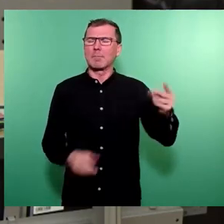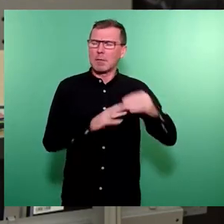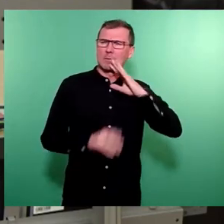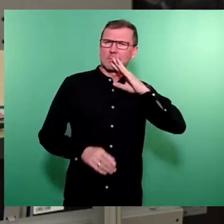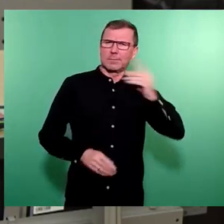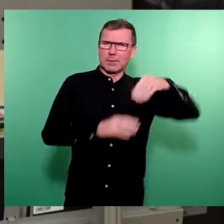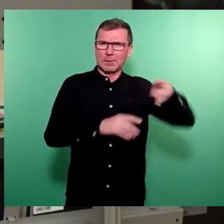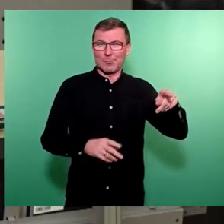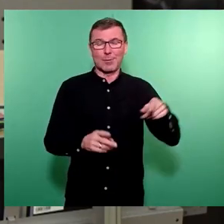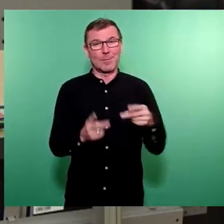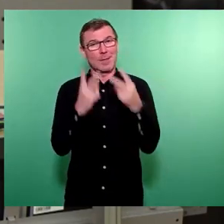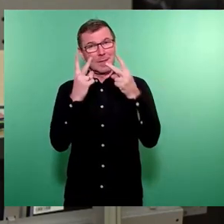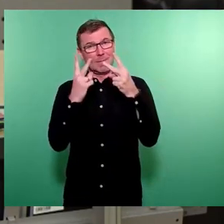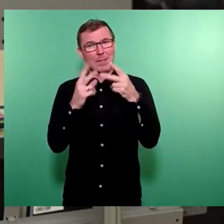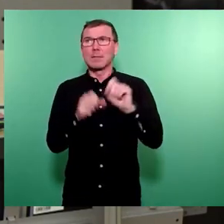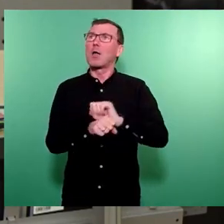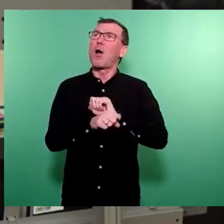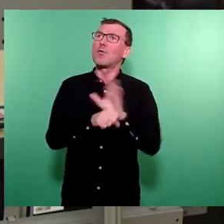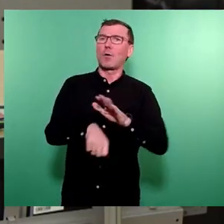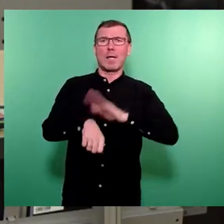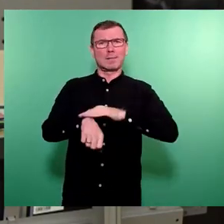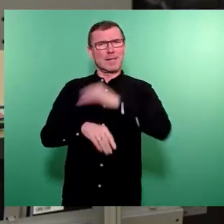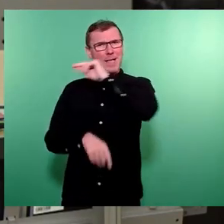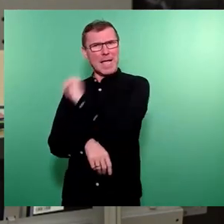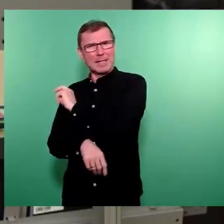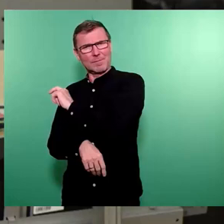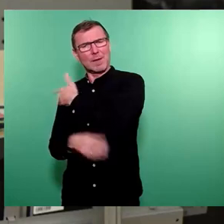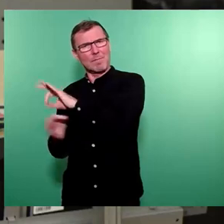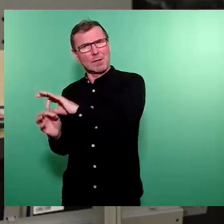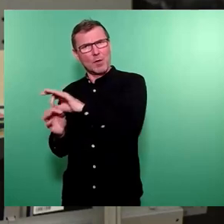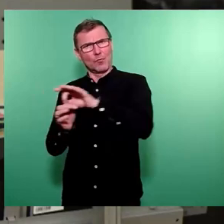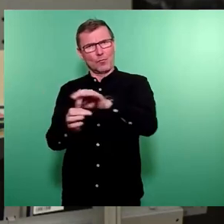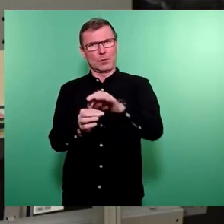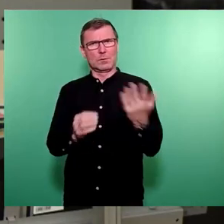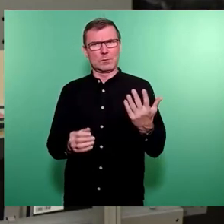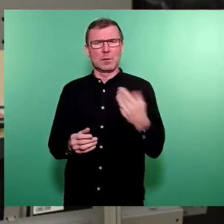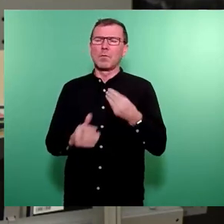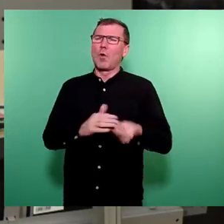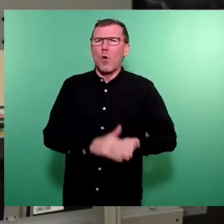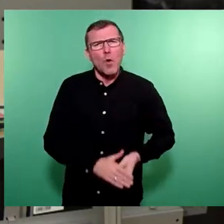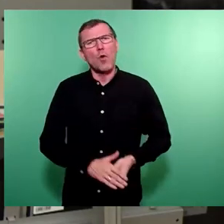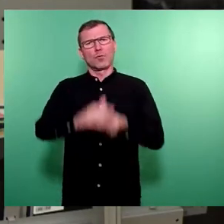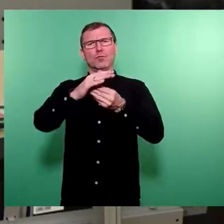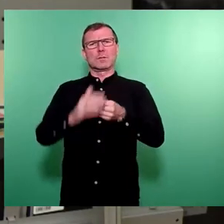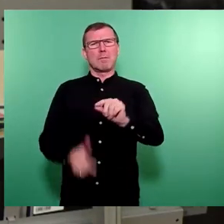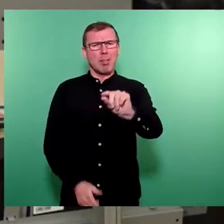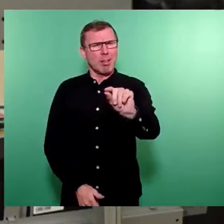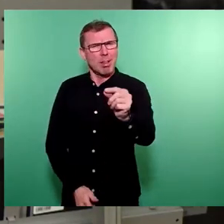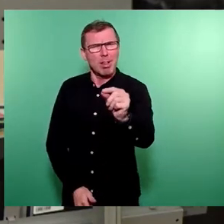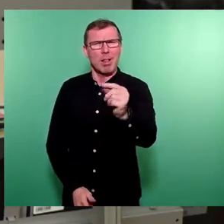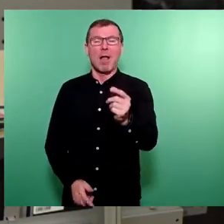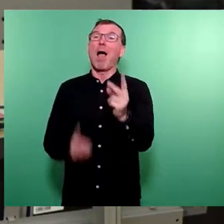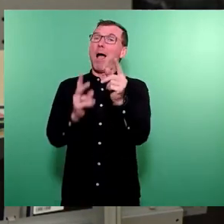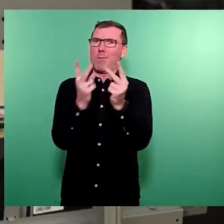wichtig, dass wir das, was wir in Corona-Zeiten begonnen haben, weiter fortsetzen können. Das heißt, wir unterstützen ein kleines bisschen, aber sehr